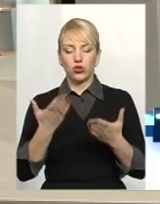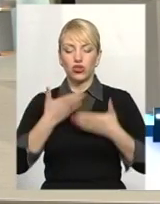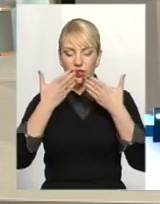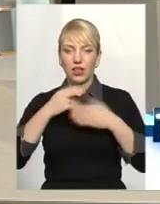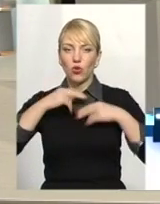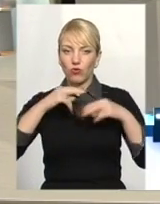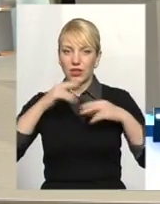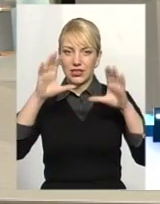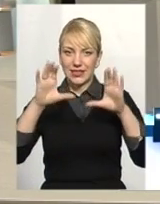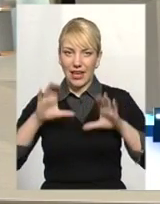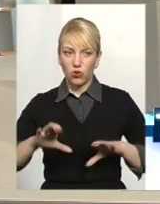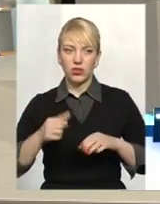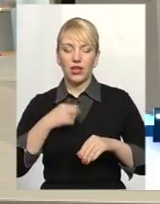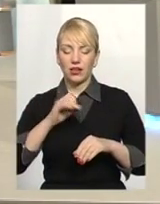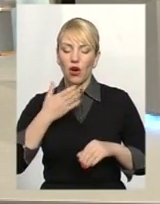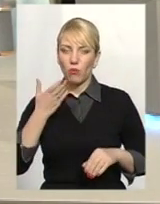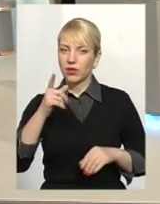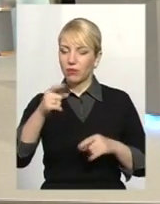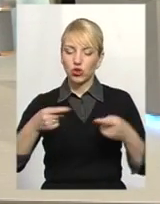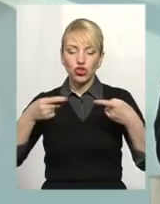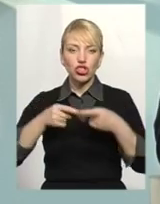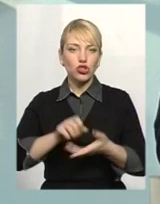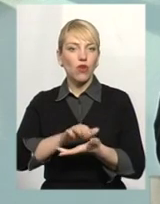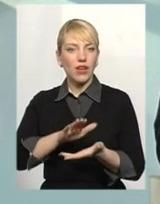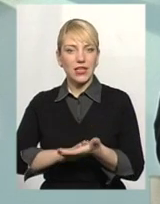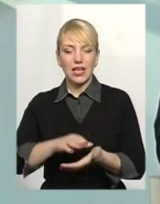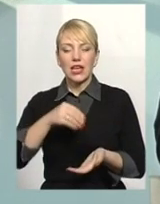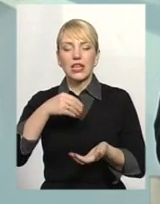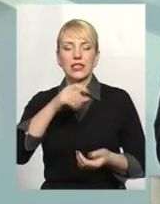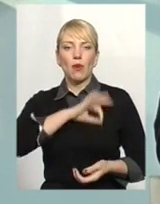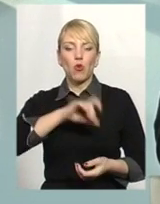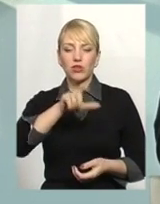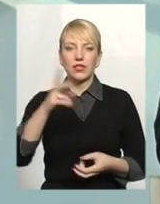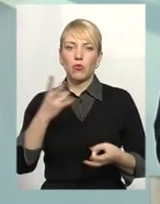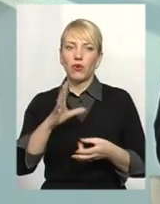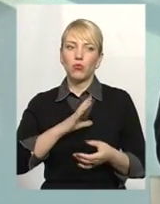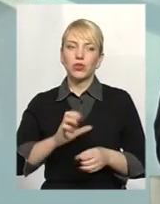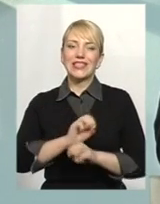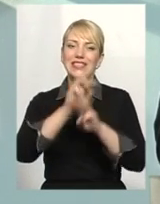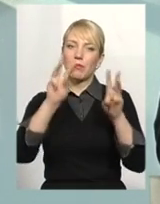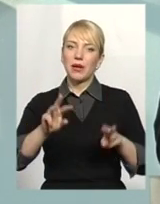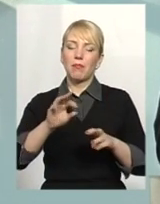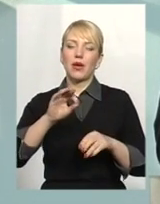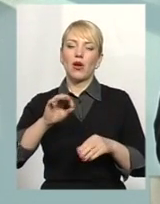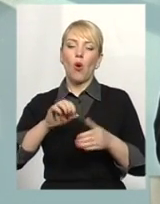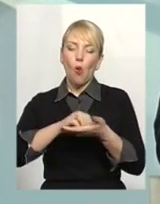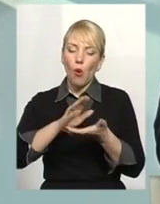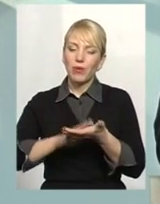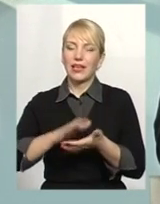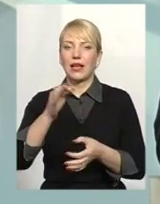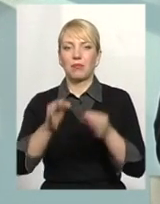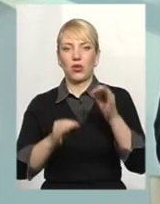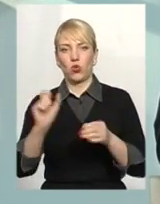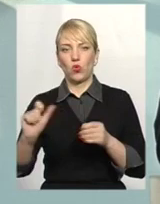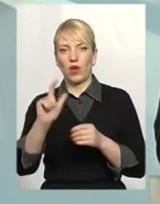уважно закон, як я вже коментував, там чітковка, споживачі мають бути забезпечені обліком природного газу. А облік